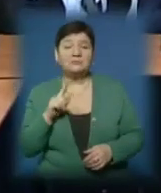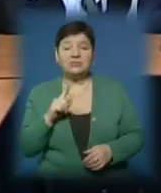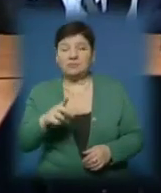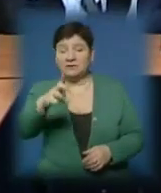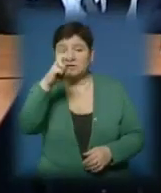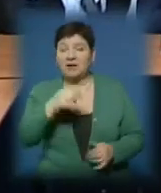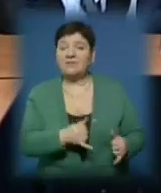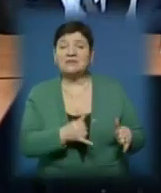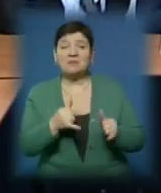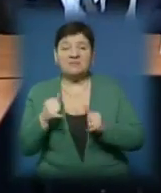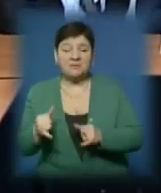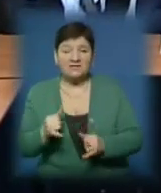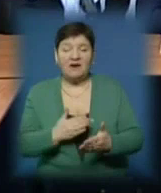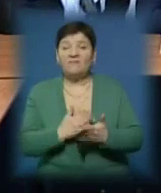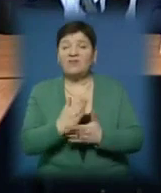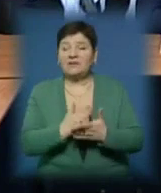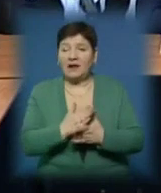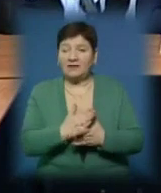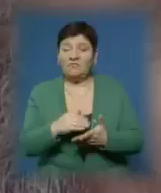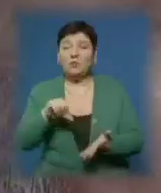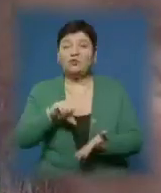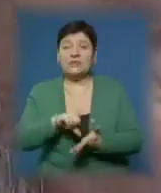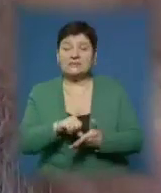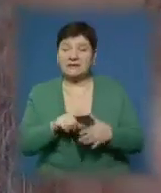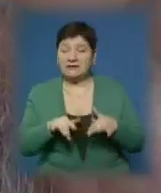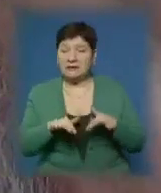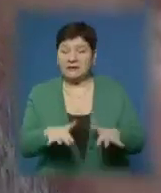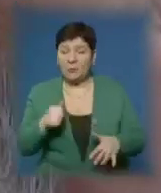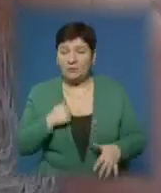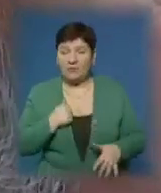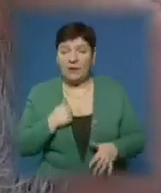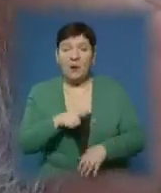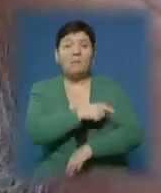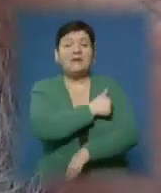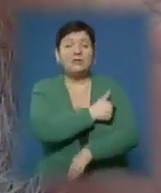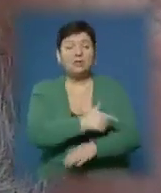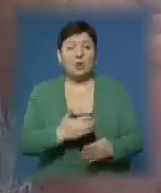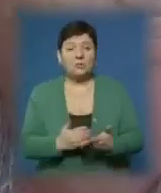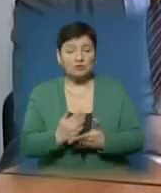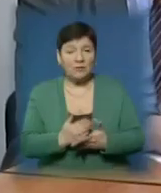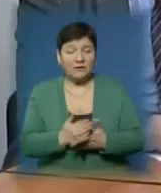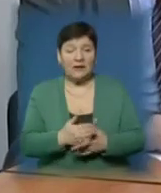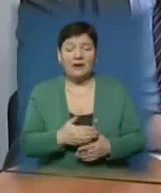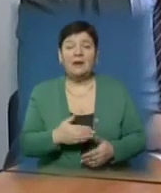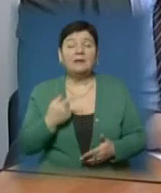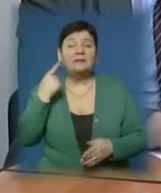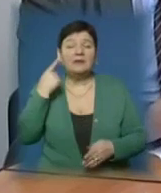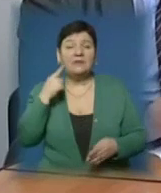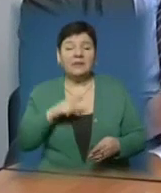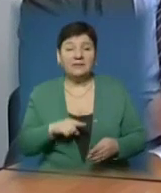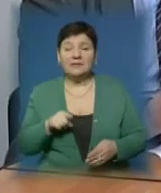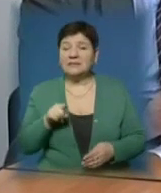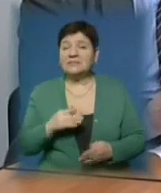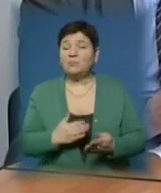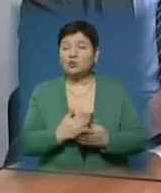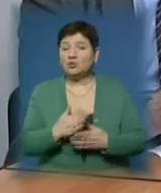забезпечувати ветеранів, учасників бойових дій та інвалідів, – це ліки та медичне обслуговування. Афганці кажуть, на ділі отримувати ці